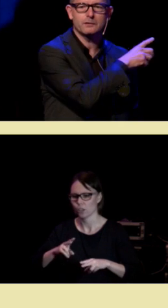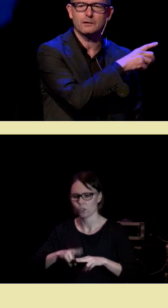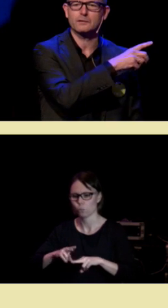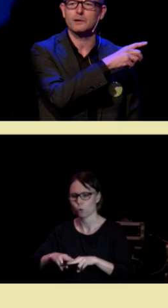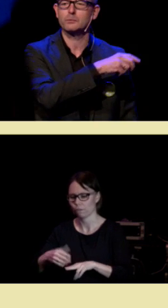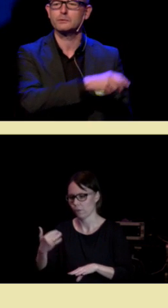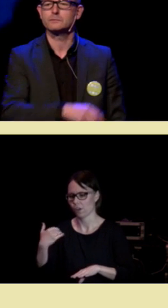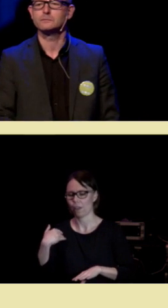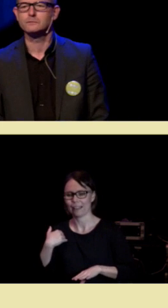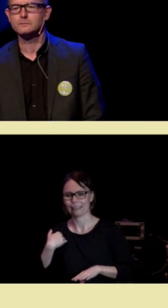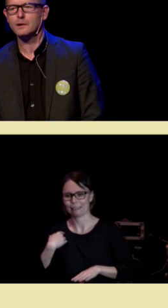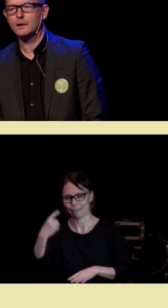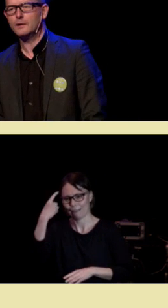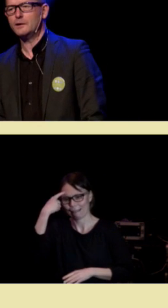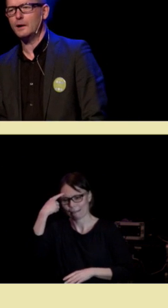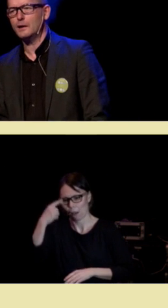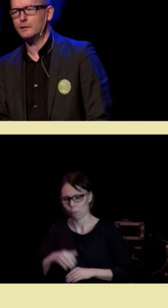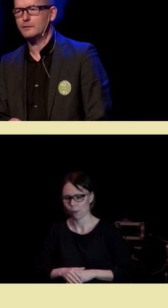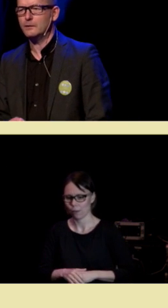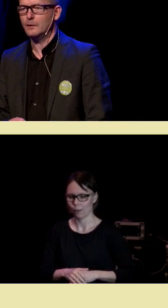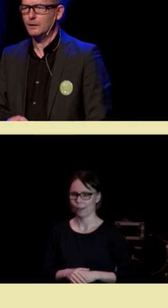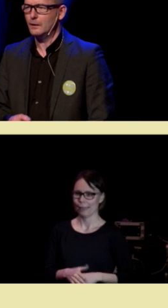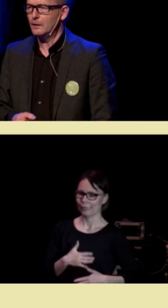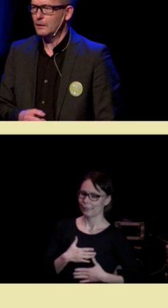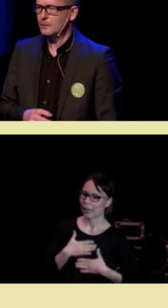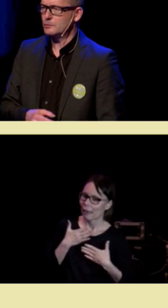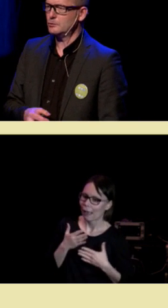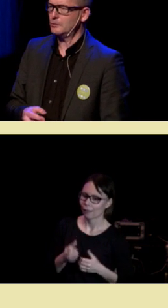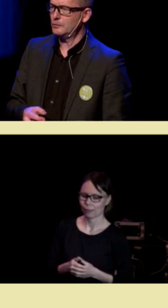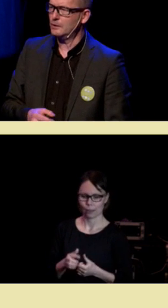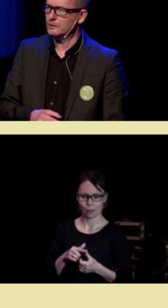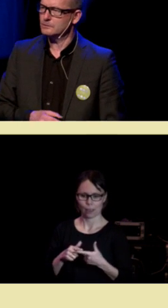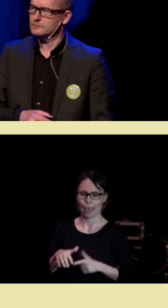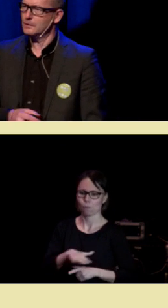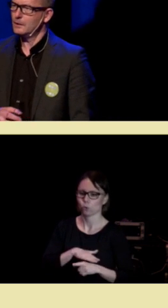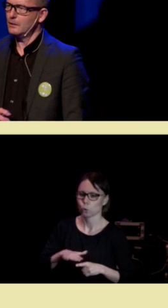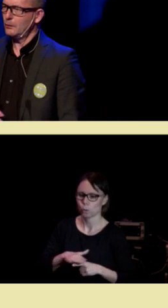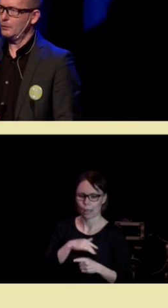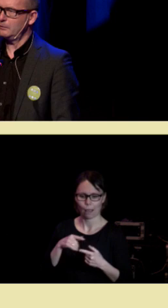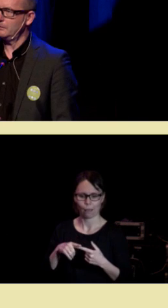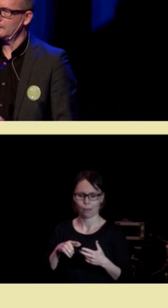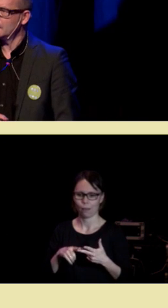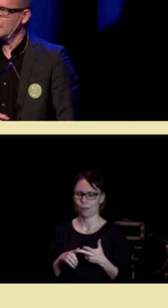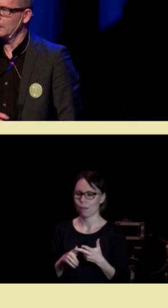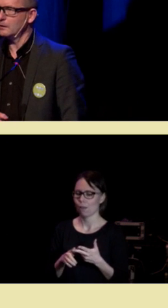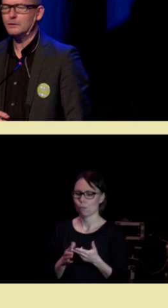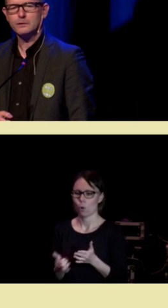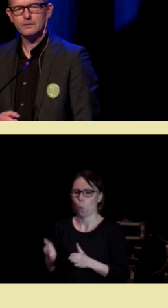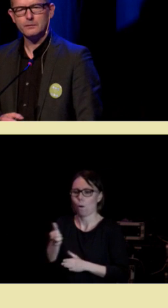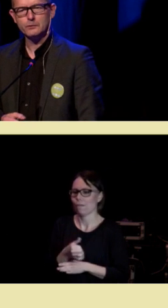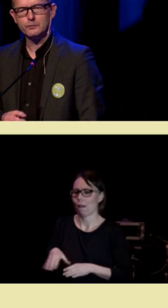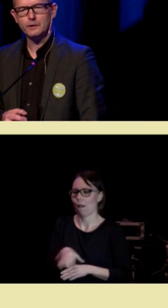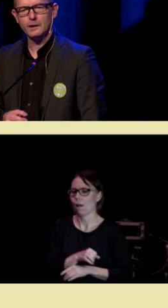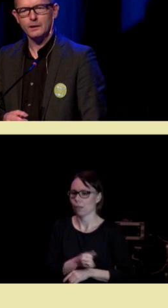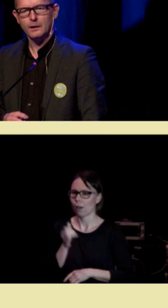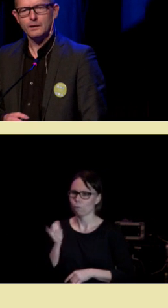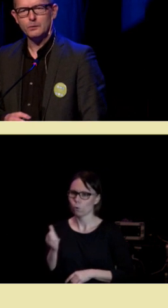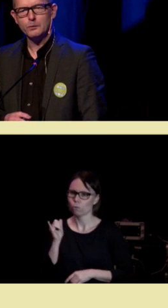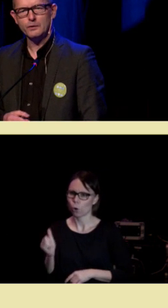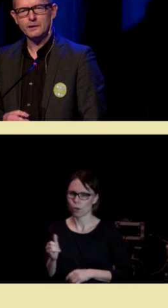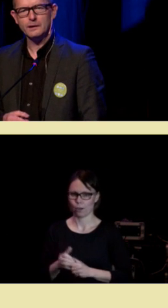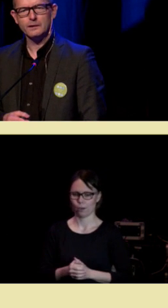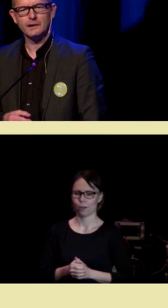dattidens videnskap. Kjærligheten, emosjonene, overvinner dem alle. Hvorfor det?